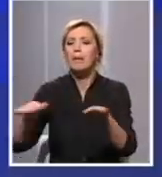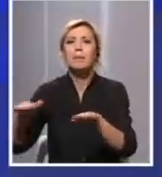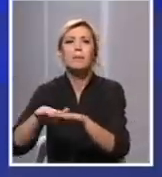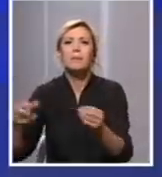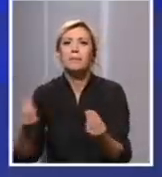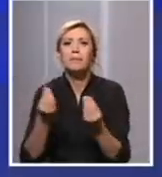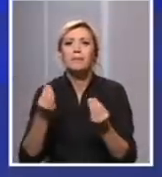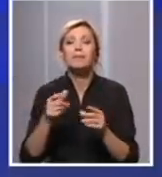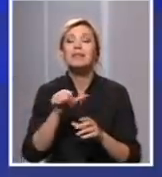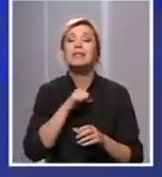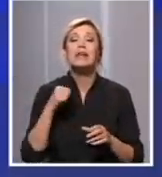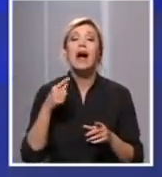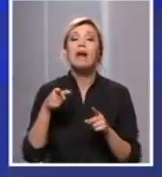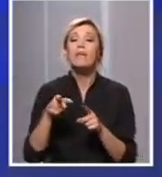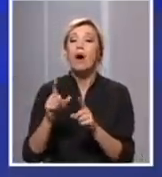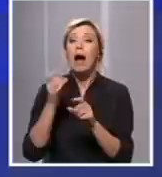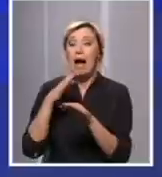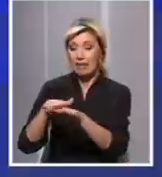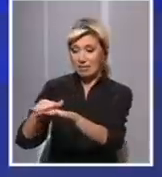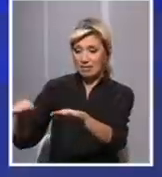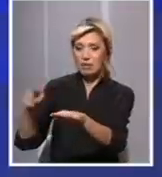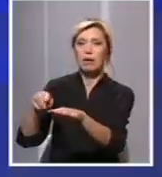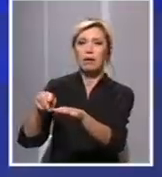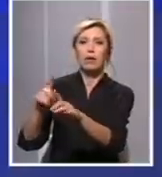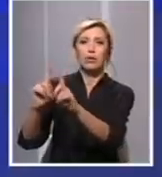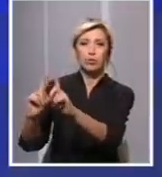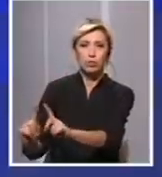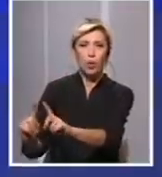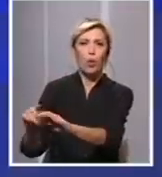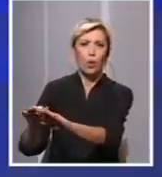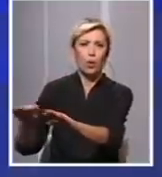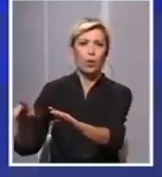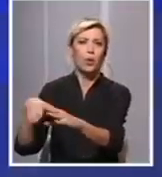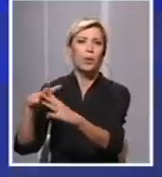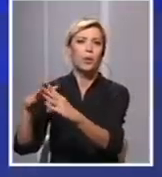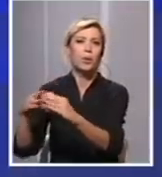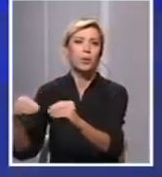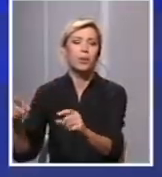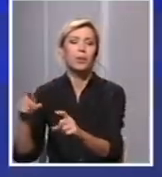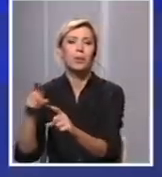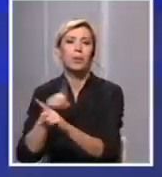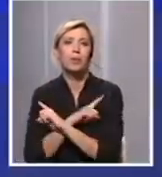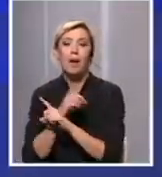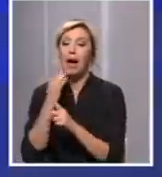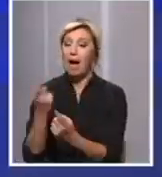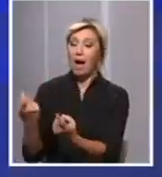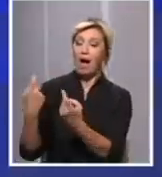on jedino u nama može da se umnožava i jedino mu mi predstavljamo plodno tlo za opstenak. Znači,